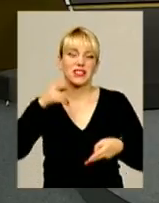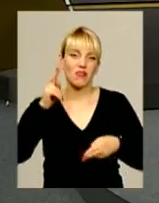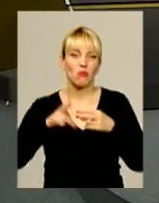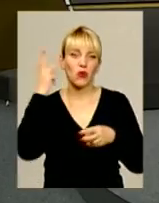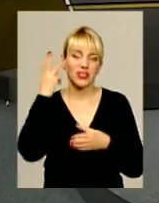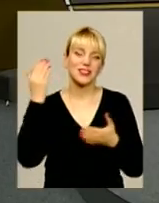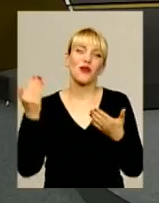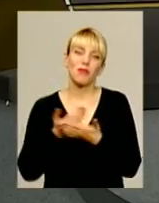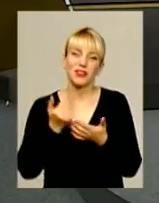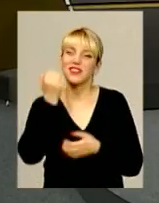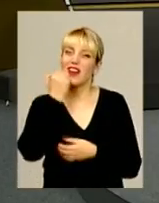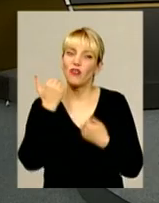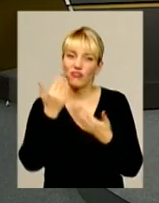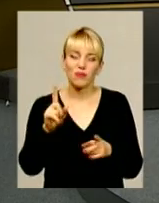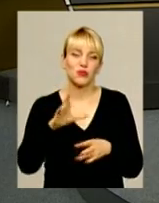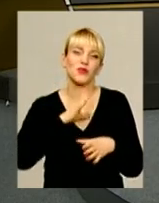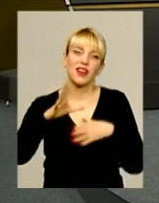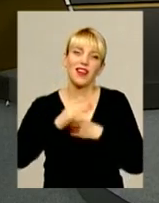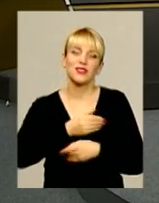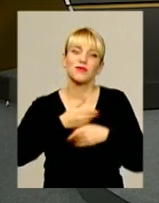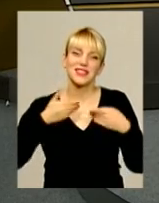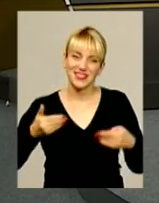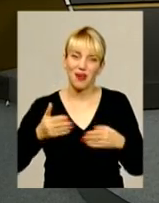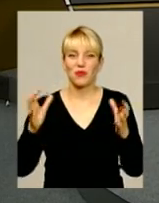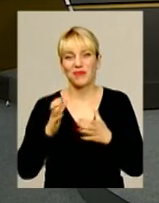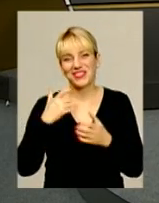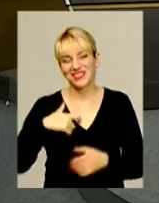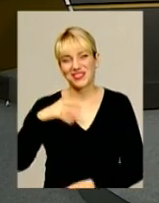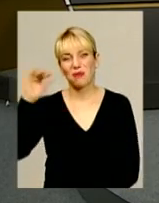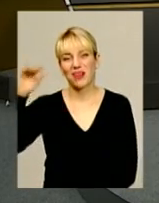Подільську панораму. Дякуємо, що були разом із нами. Пережіть себе.